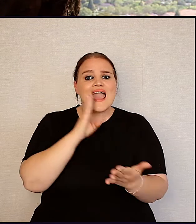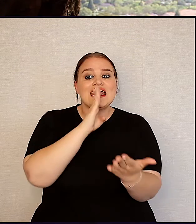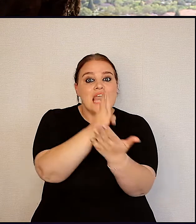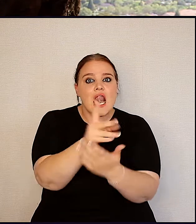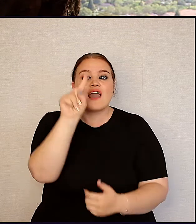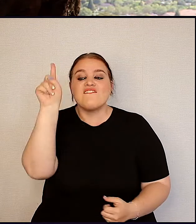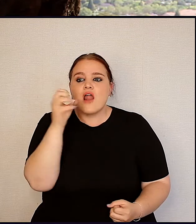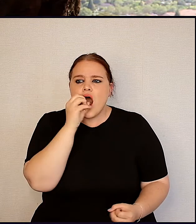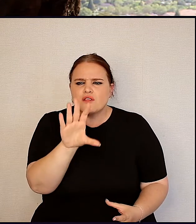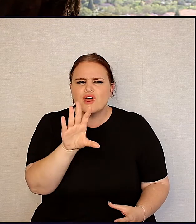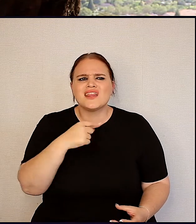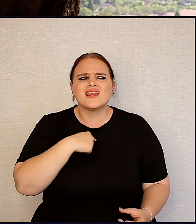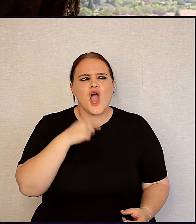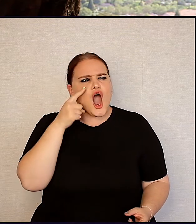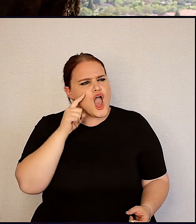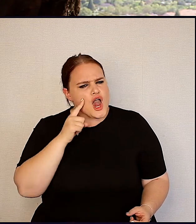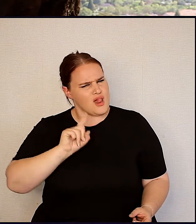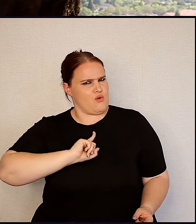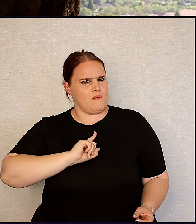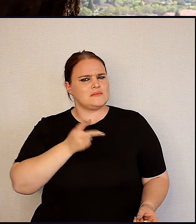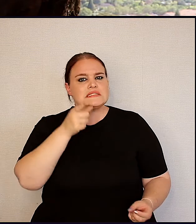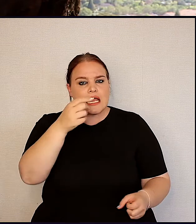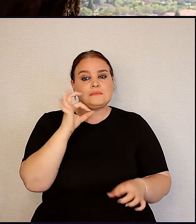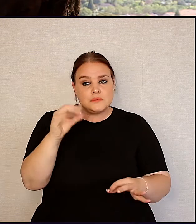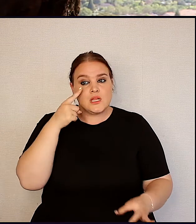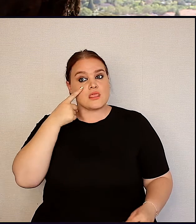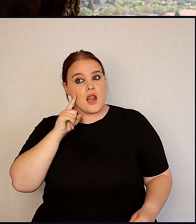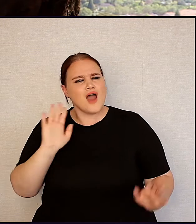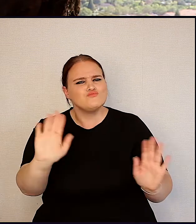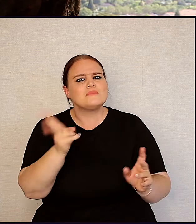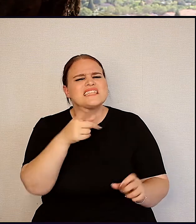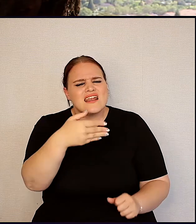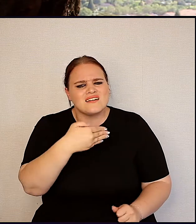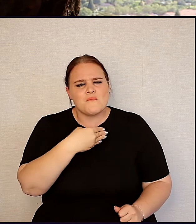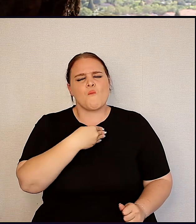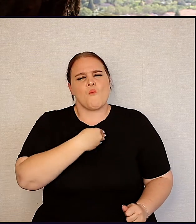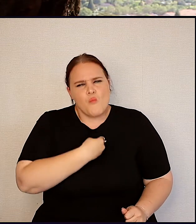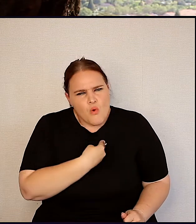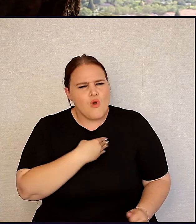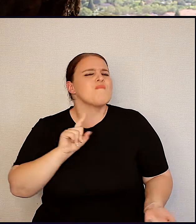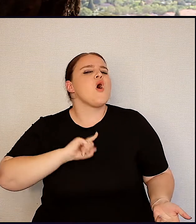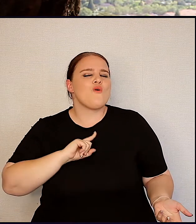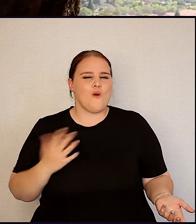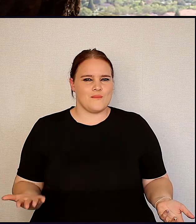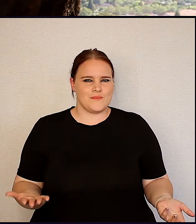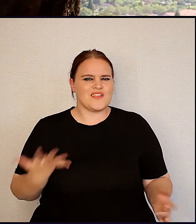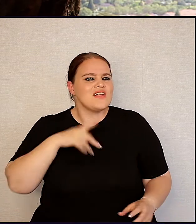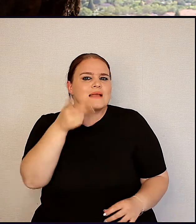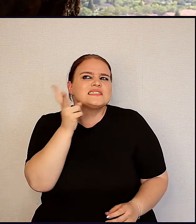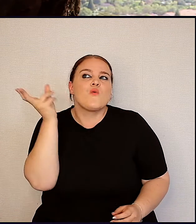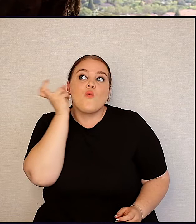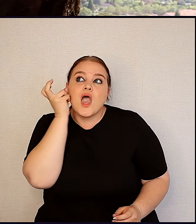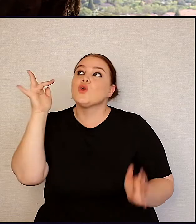vandag eerlijk hierdie vraag antwoord, waar oor huil jy? Ski nie visies nie, miskien oor mislukte geleentede, maar wil jy nie net